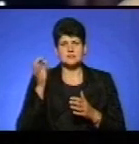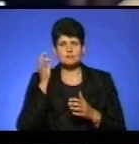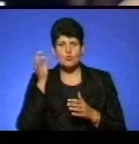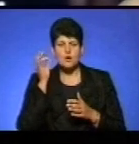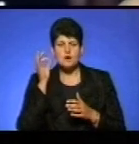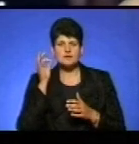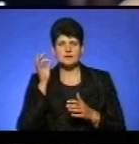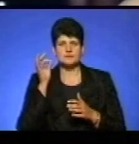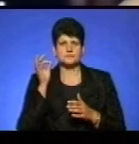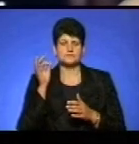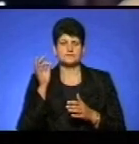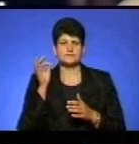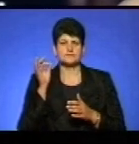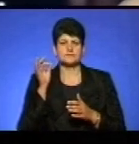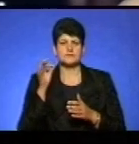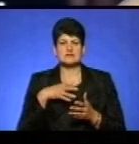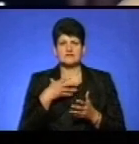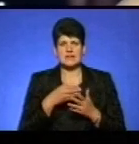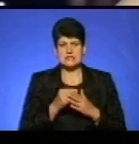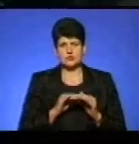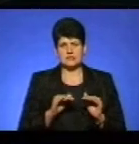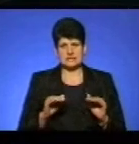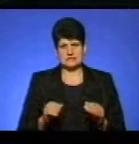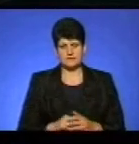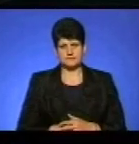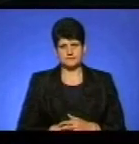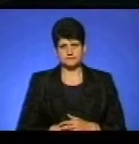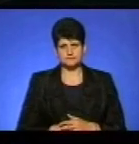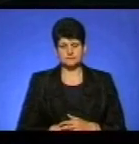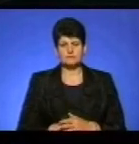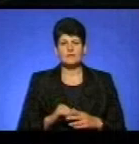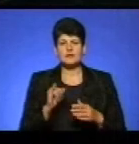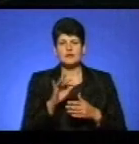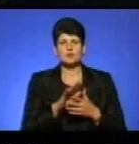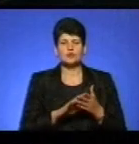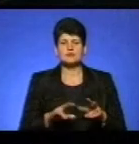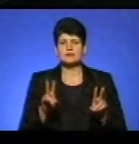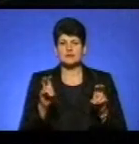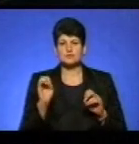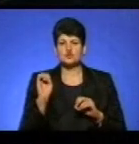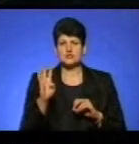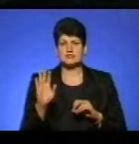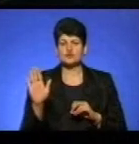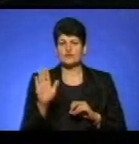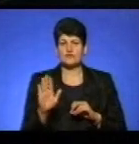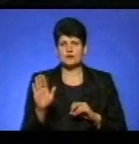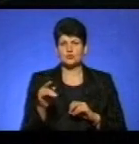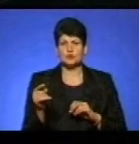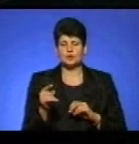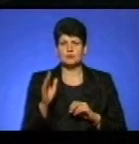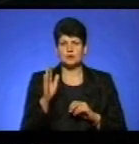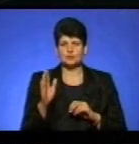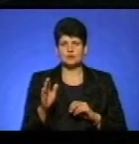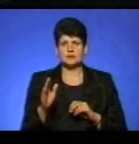з власного дитинства». І на продовження теми. 14 вересня у Тернополі